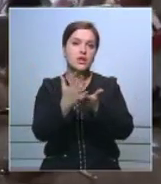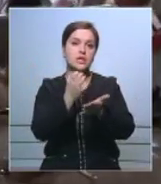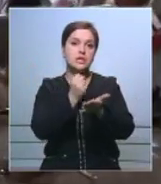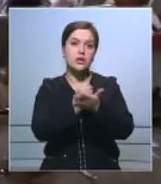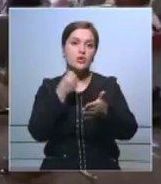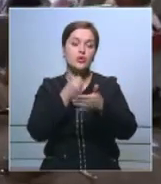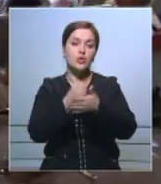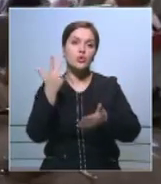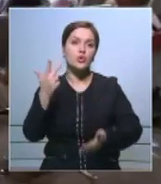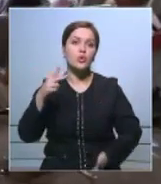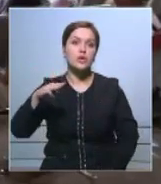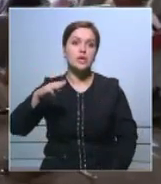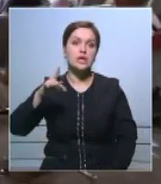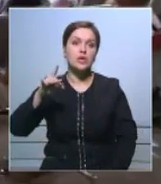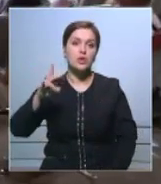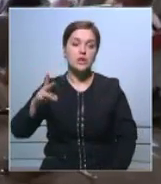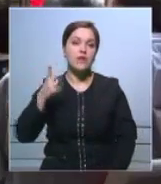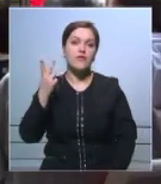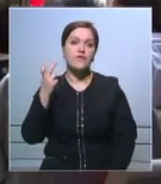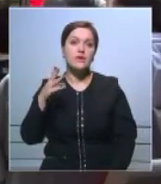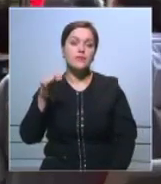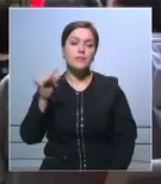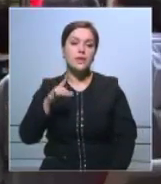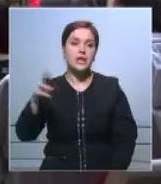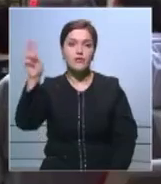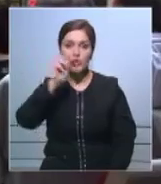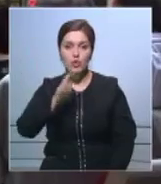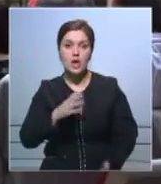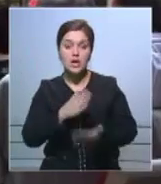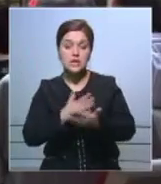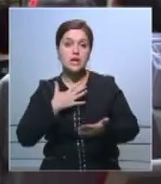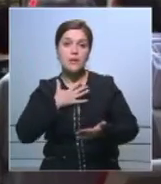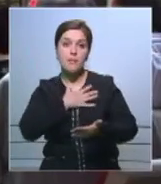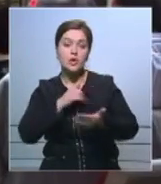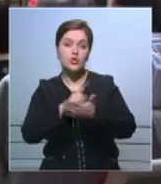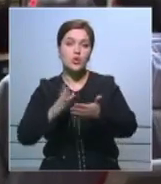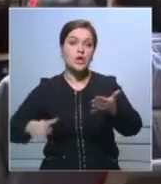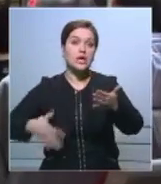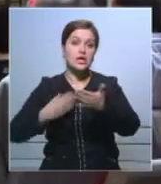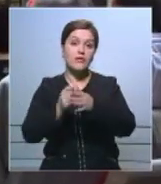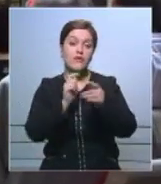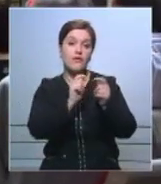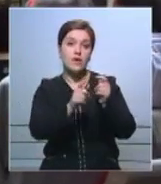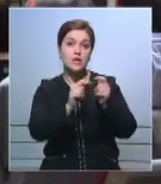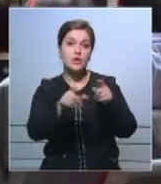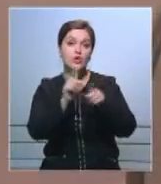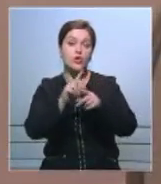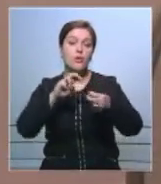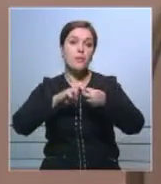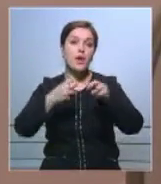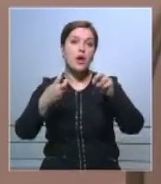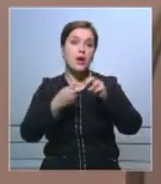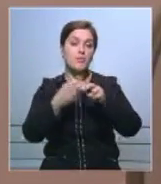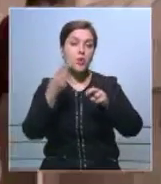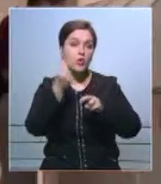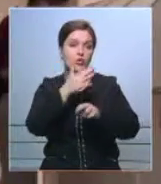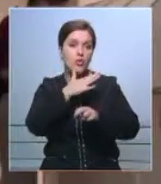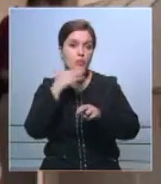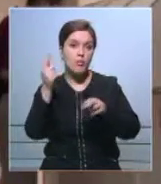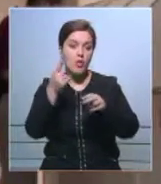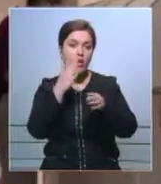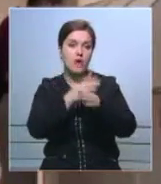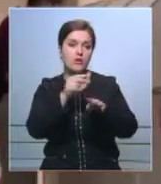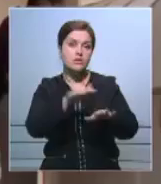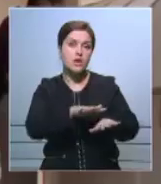валютные резервы страны до 3 триллионов 200 миллиардов долларов. Беспокоит инвесторов и трейдеров и проблема оттока